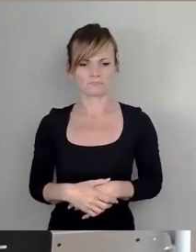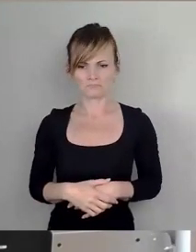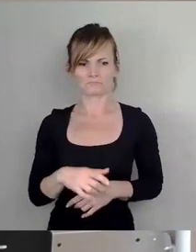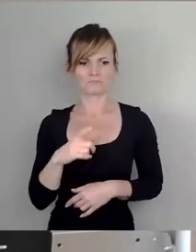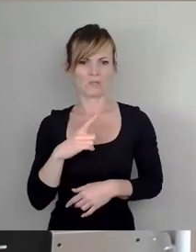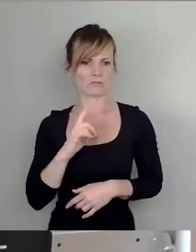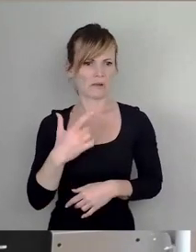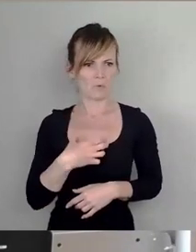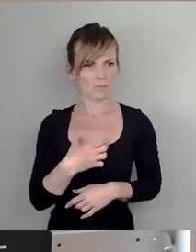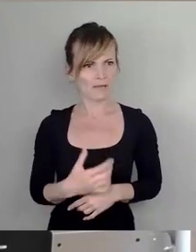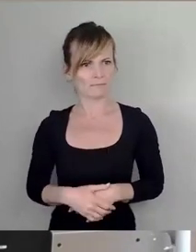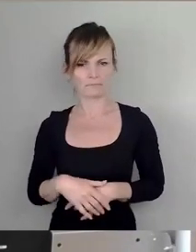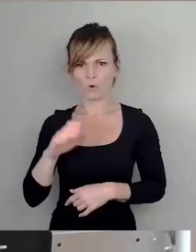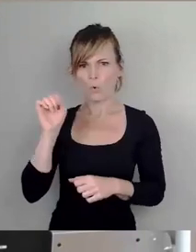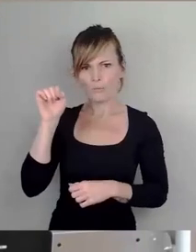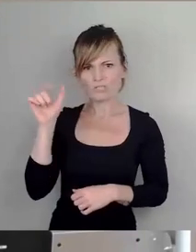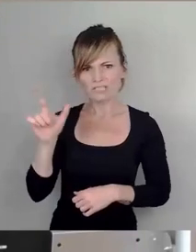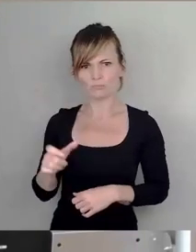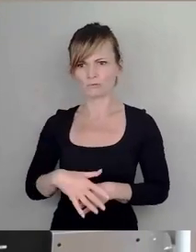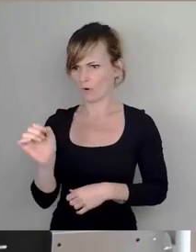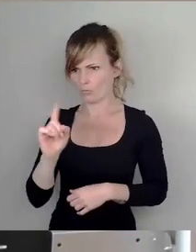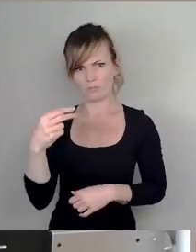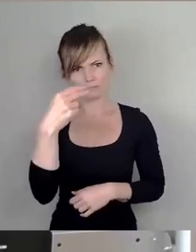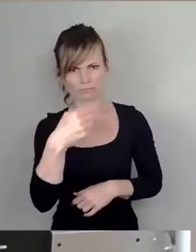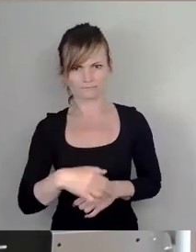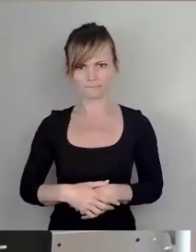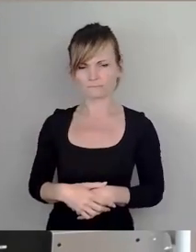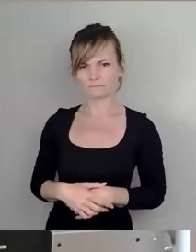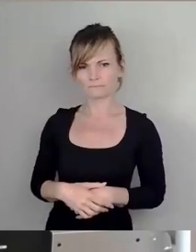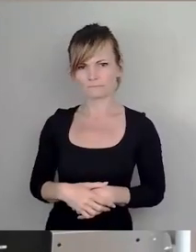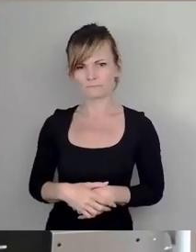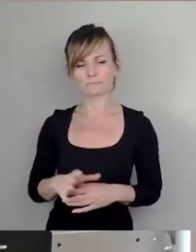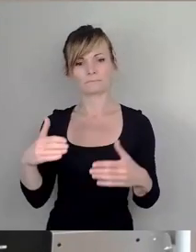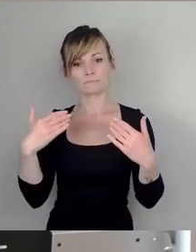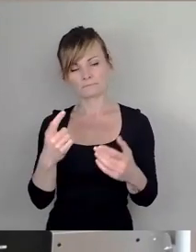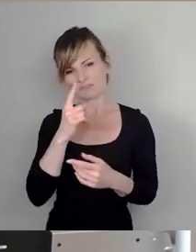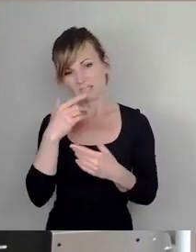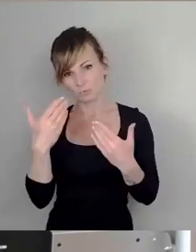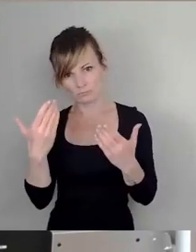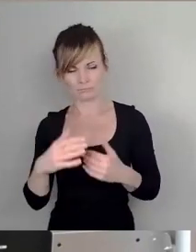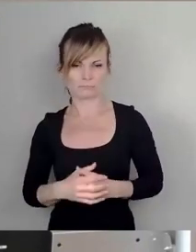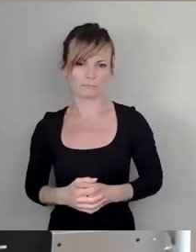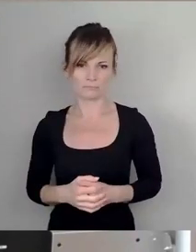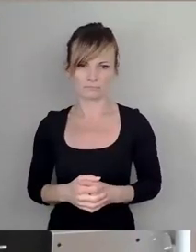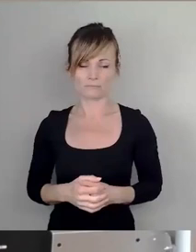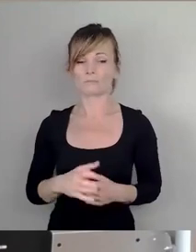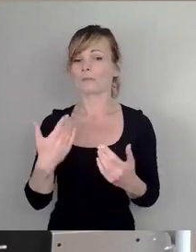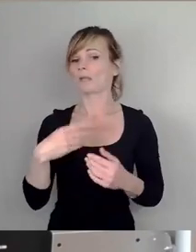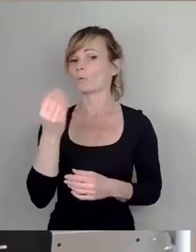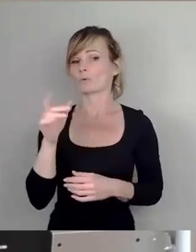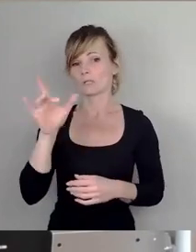Gegenteil, wenngleich ich die Anarchisten den autoritären Kommunisten vorziehe. Die Künstlerin,